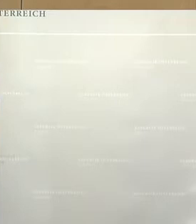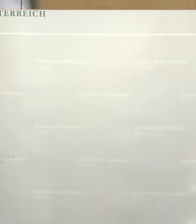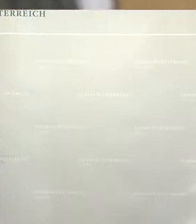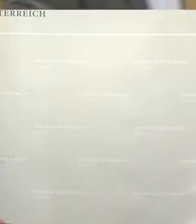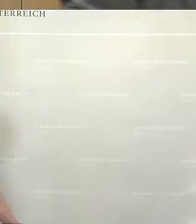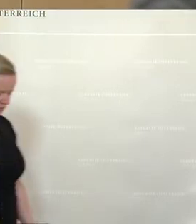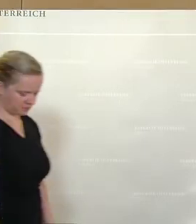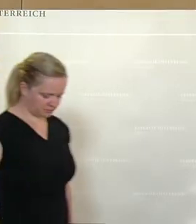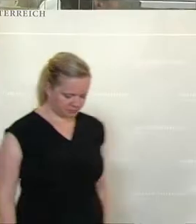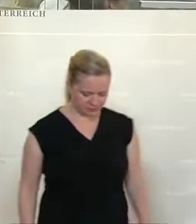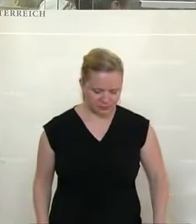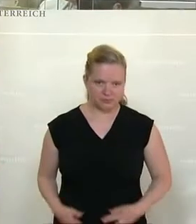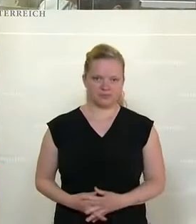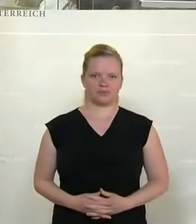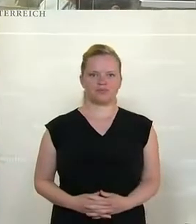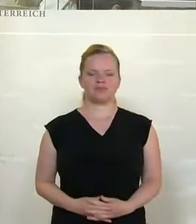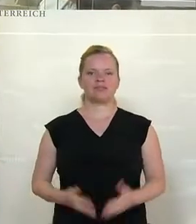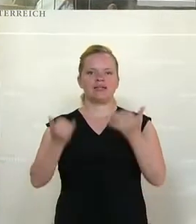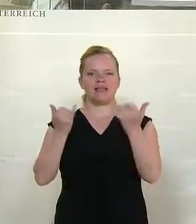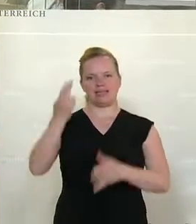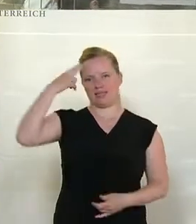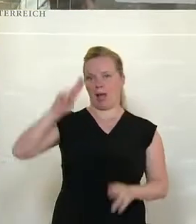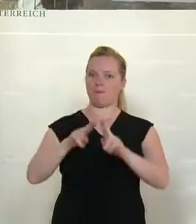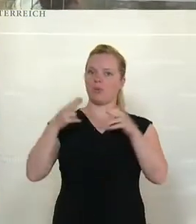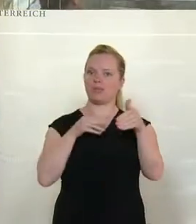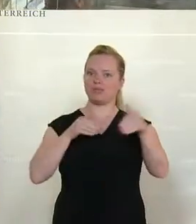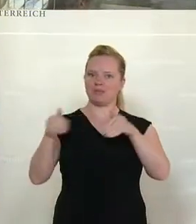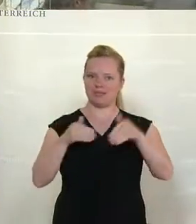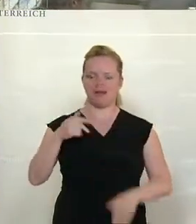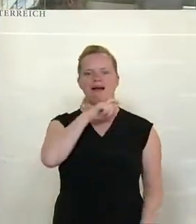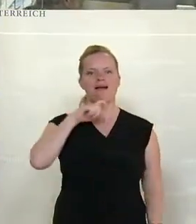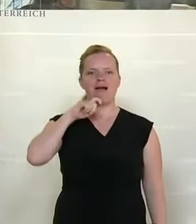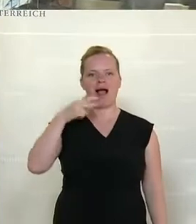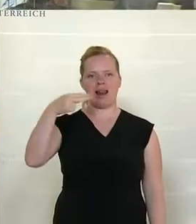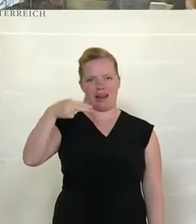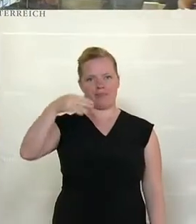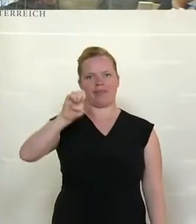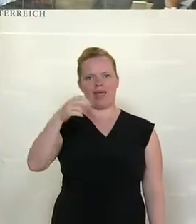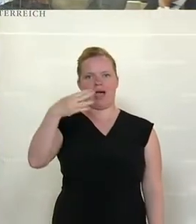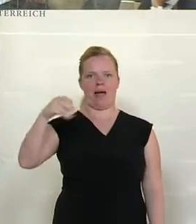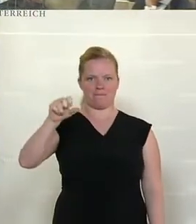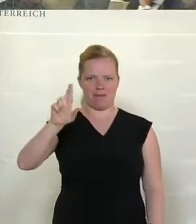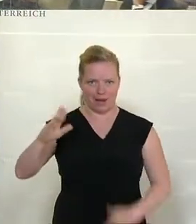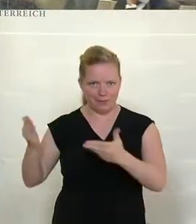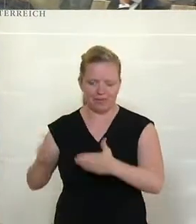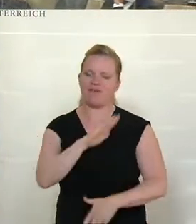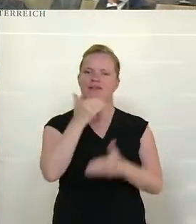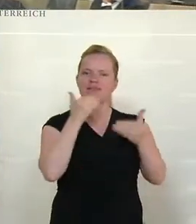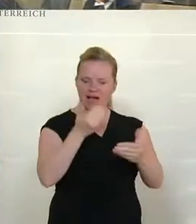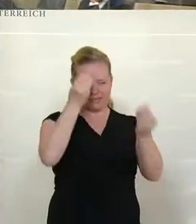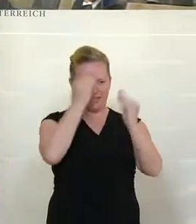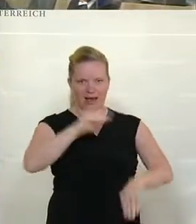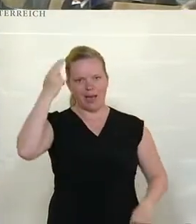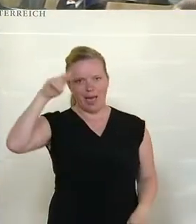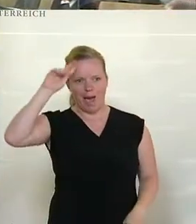Die Einwände der Zerbiskommission seien im neuen Antiterrorgesetz, das jetzt debattiert und abgestimmt werden soll, nicht berücksichtigt worden,